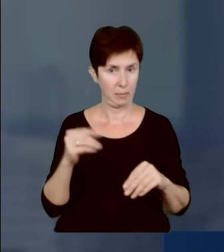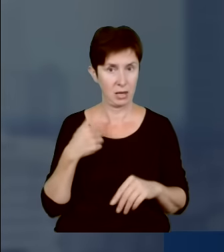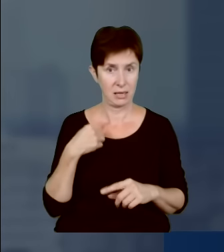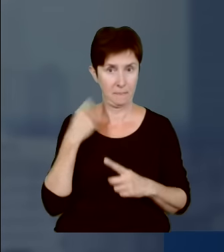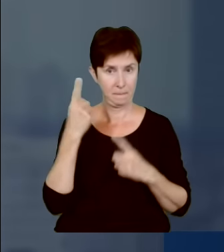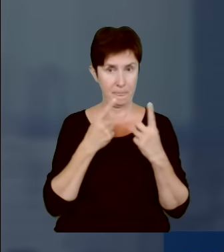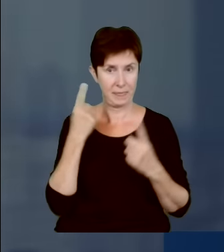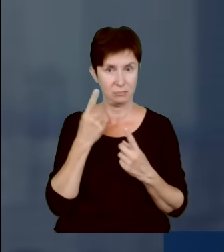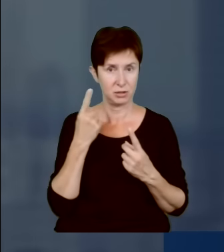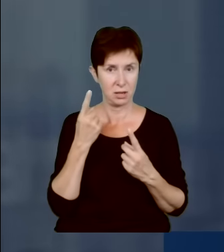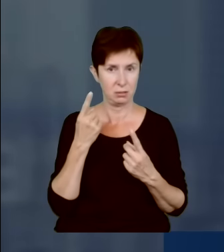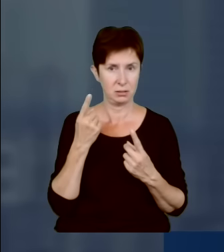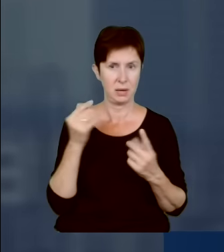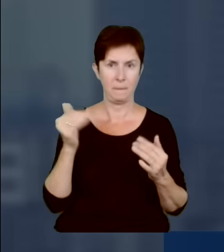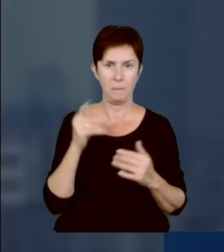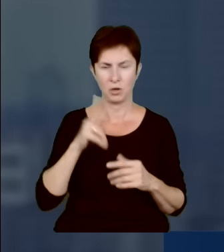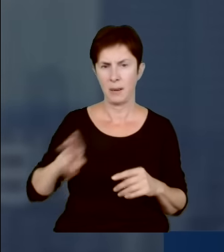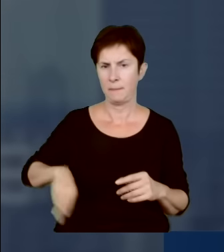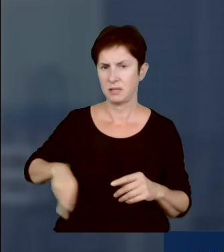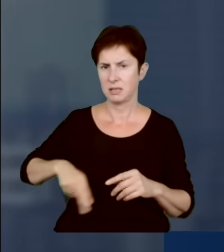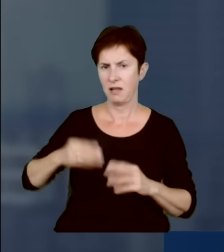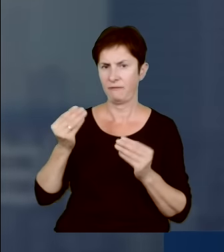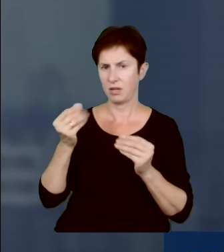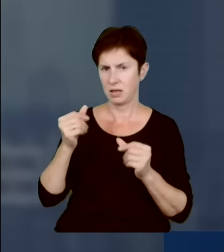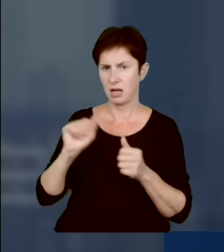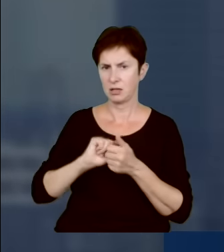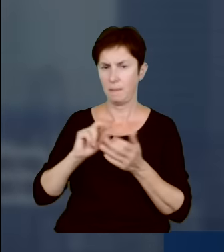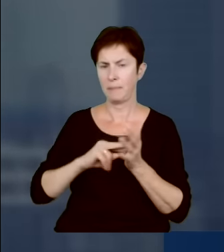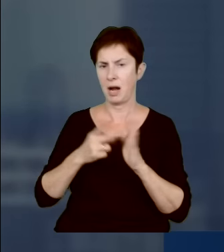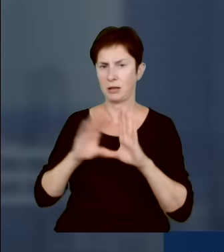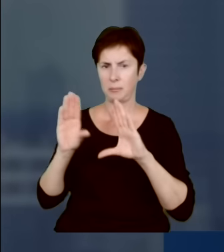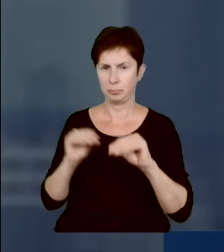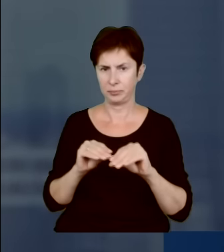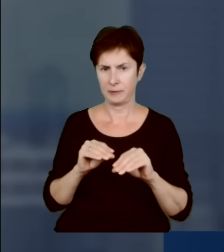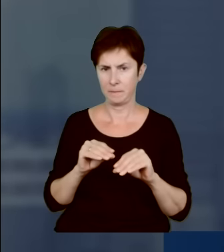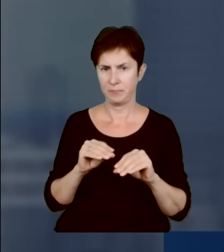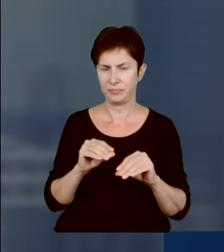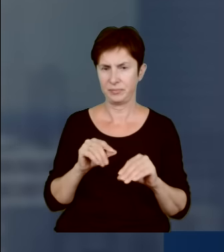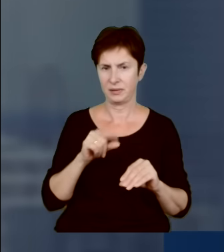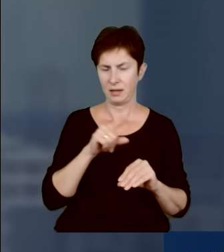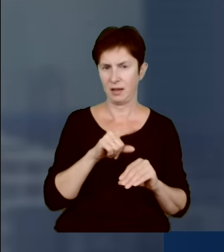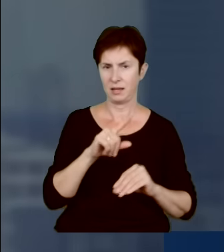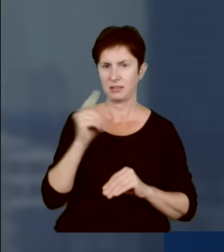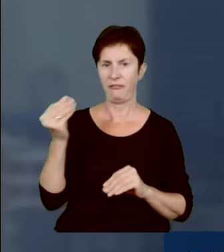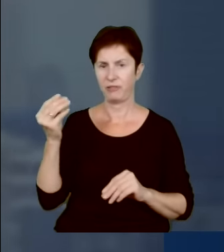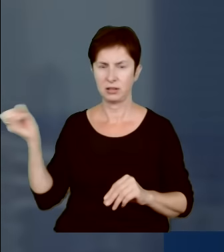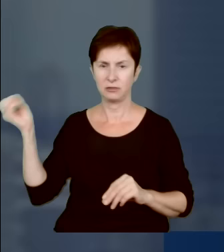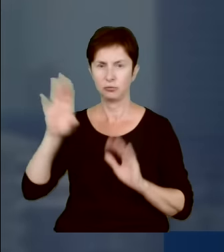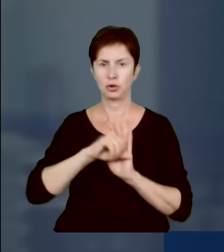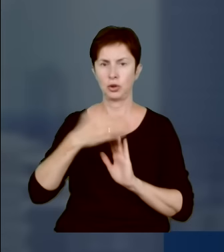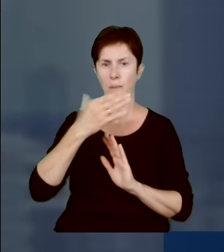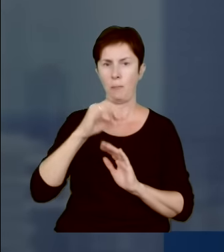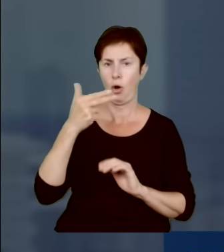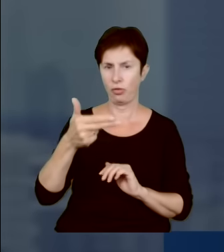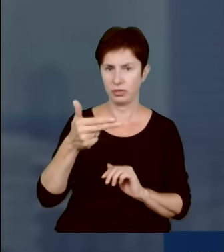że to jest tak, że gdzieś w Ministerstwie Finansów są plany tego obcięcia i że ten dokument przyszedł do MON-u z Ministerstwa Finansów z takimi oto